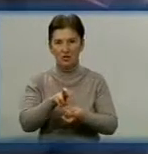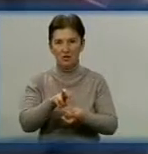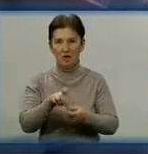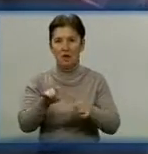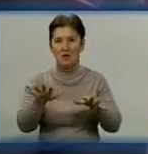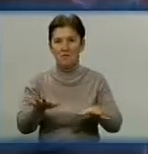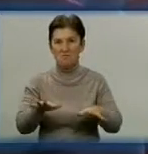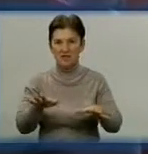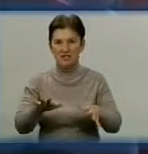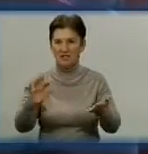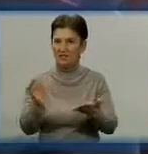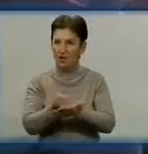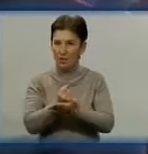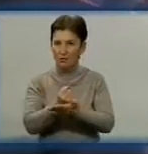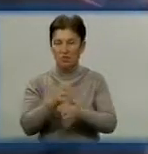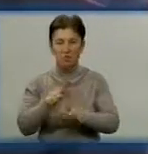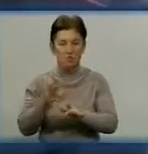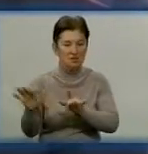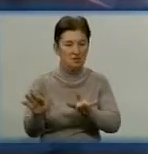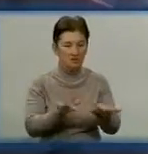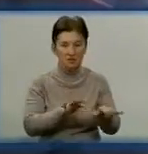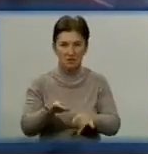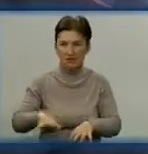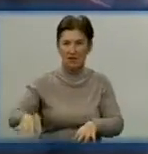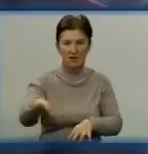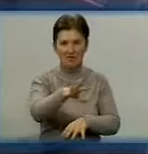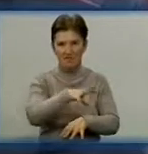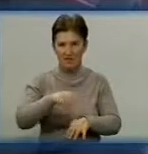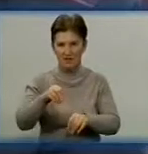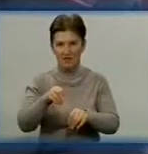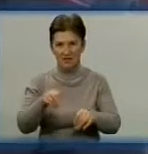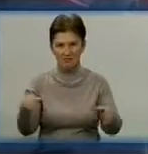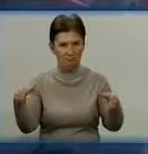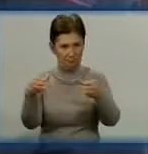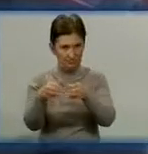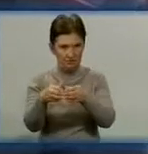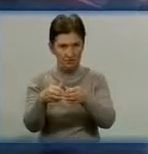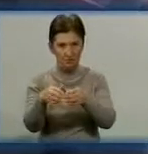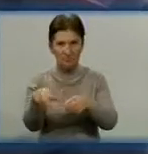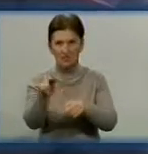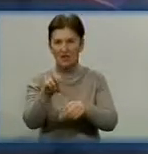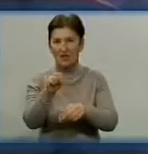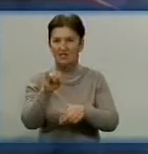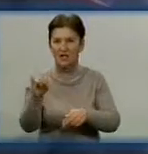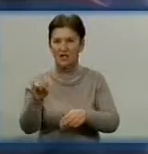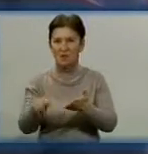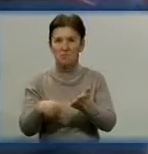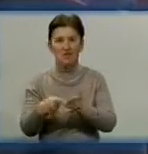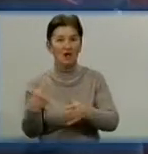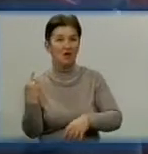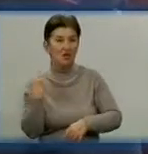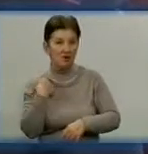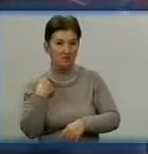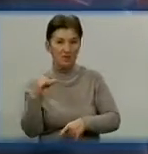знаходження даного транспортного засобу було задіяно весь особовий склад. Як відділення ДАІ із обслугління міста Кирова, так і